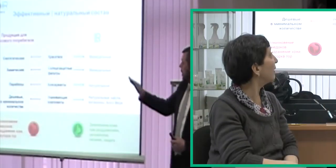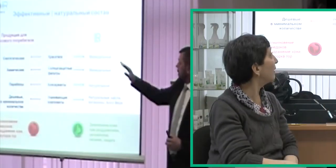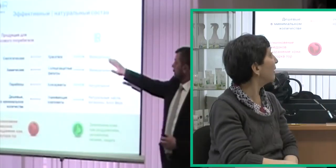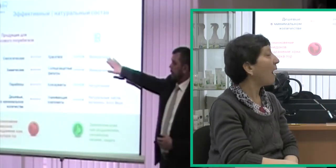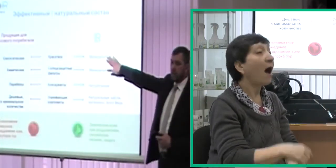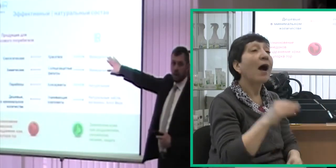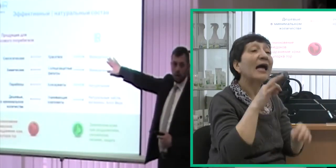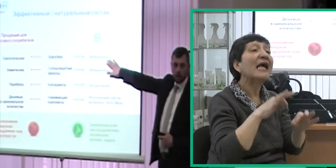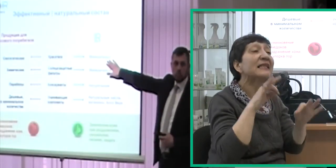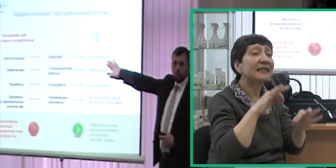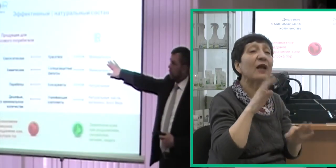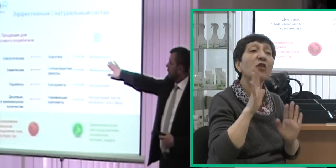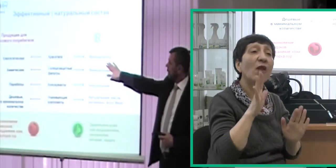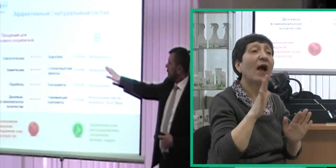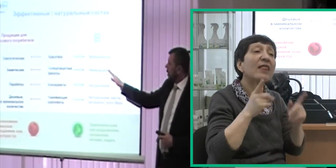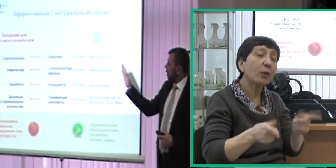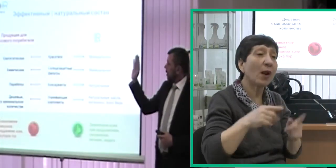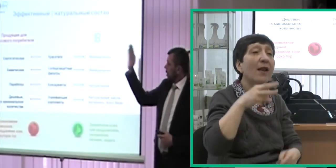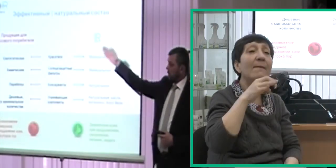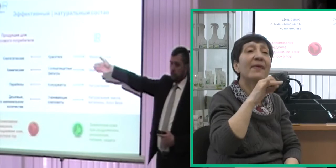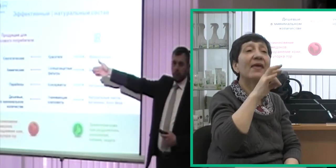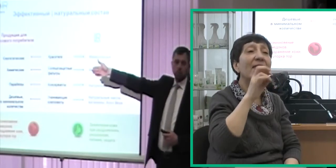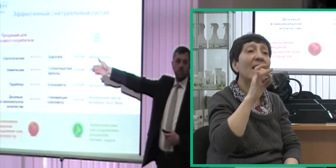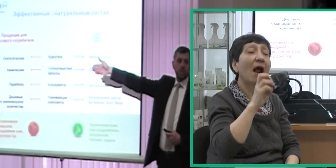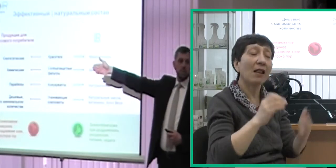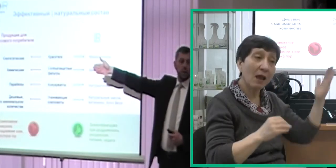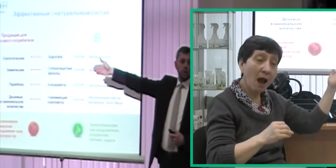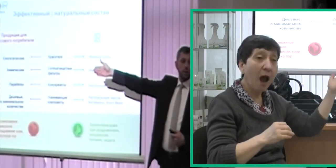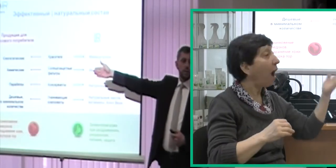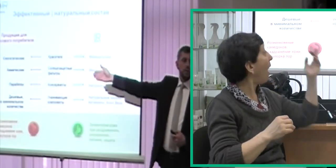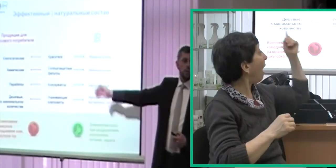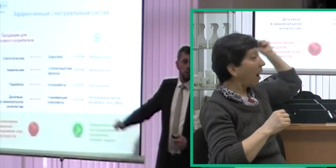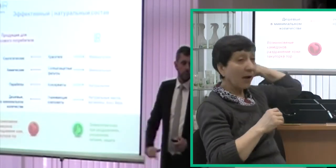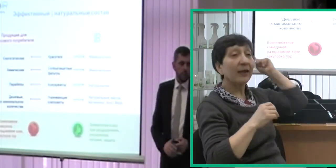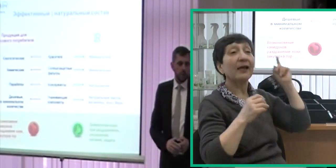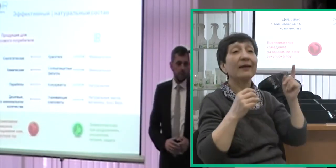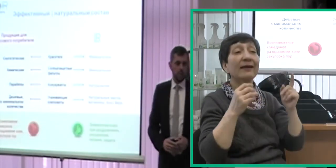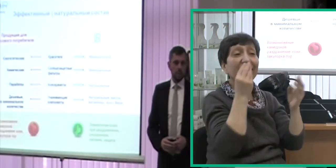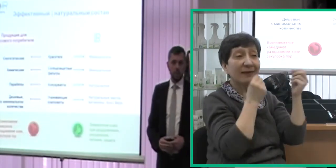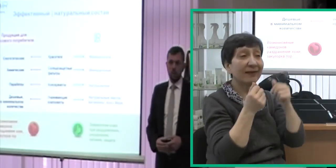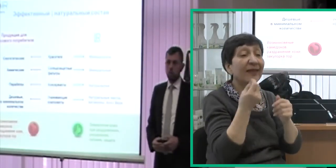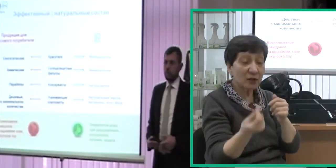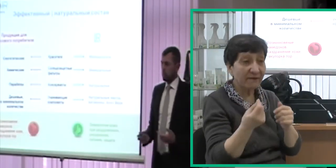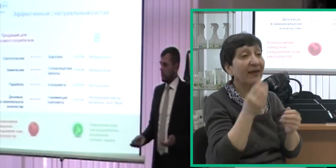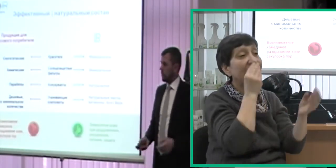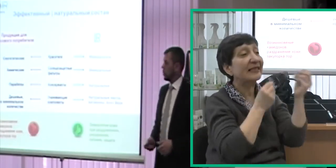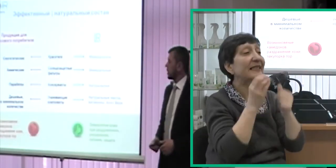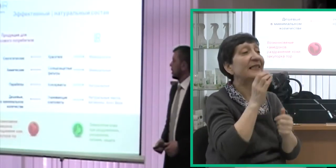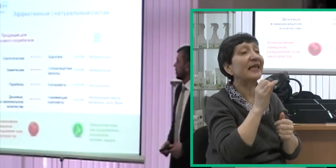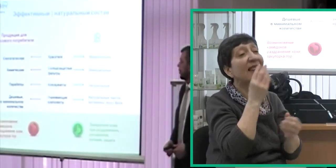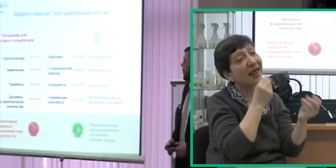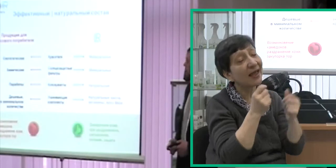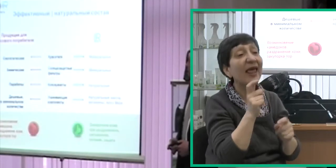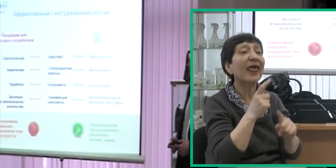нашей продукции они на минеральной основе. В продукции масс-маркета это синтетические красивые. Синтетические, то есть